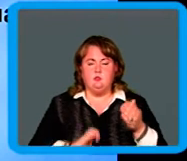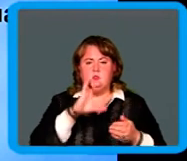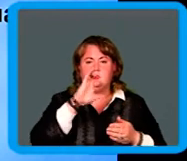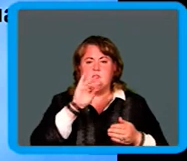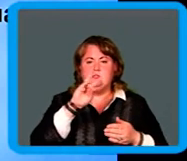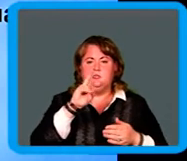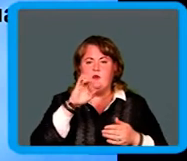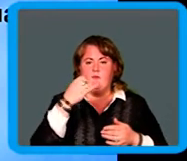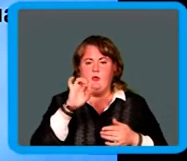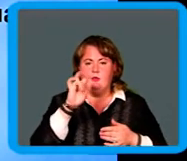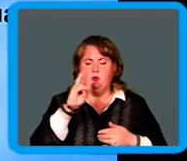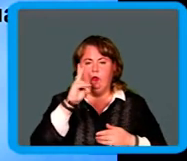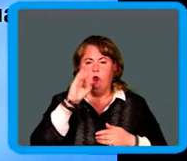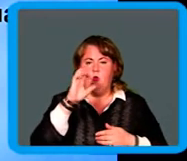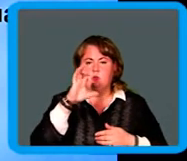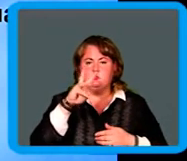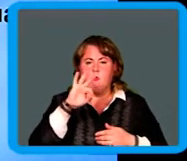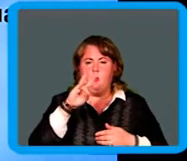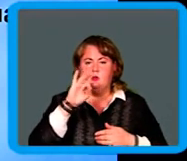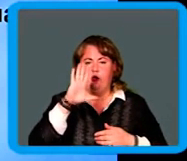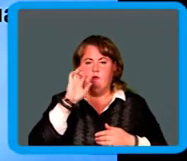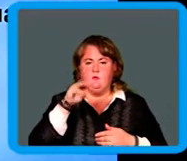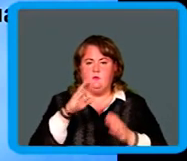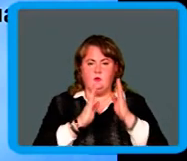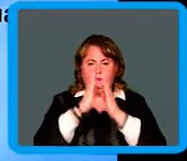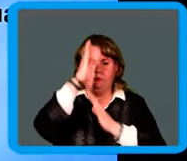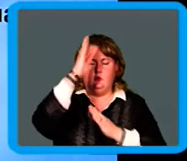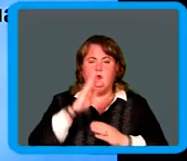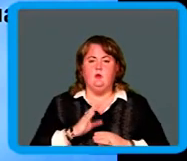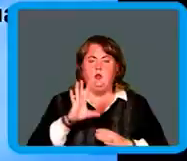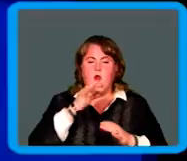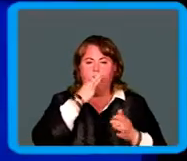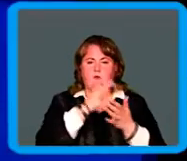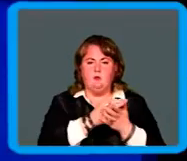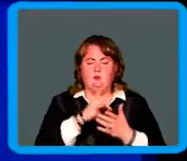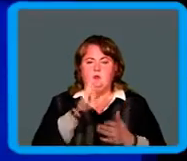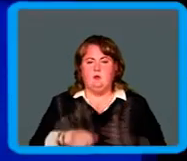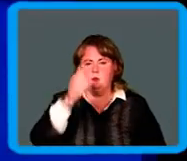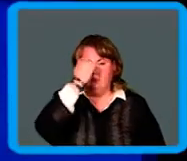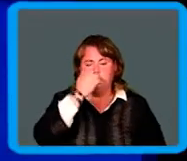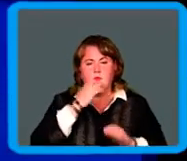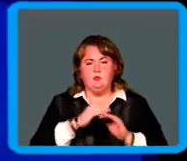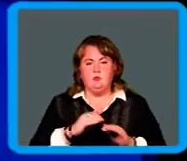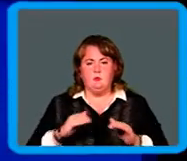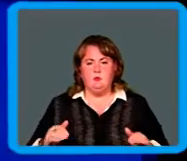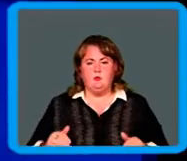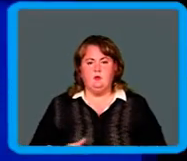на тему космонавт и ответьте на вопросы учебника. Спасибо, ребята.